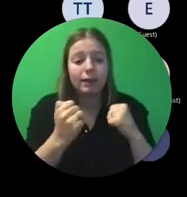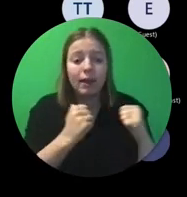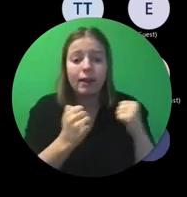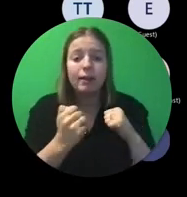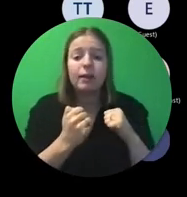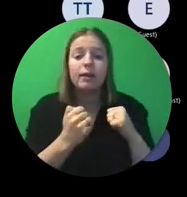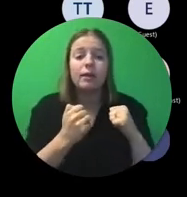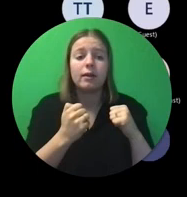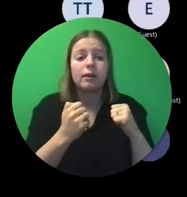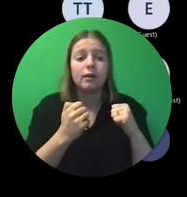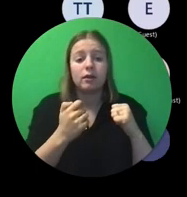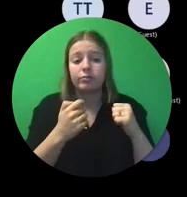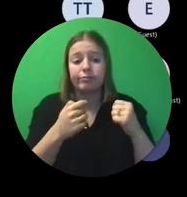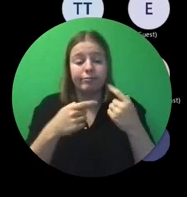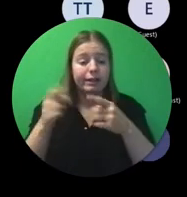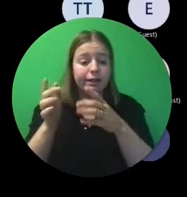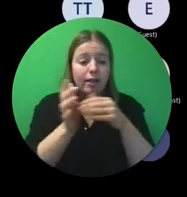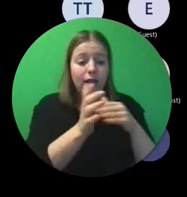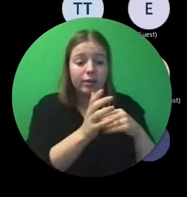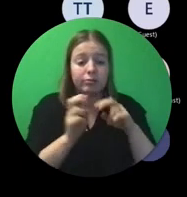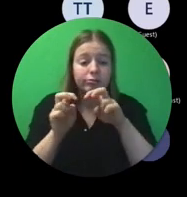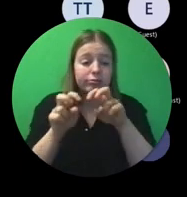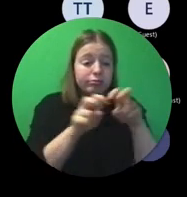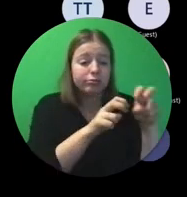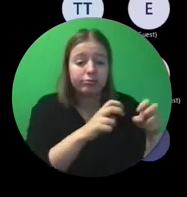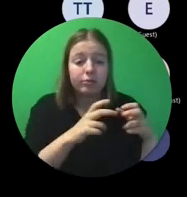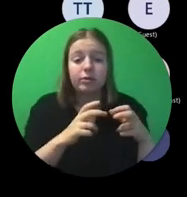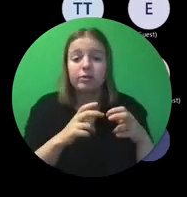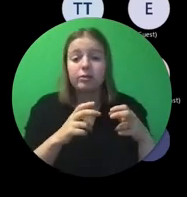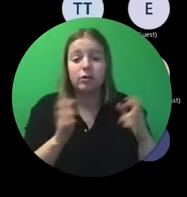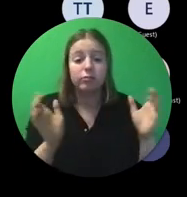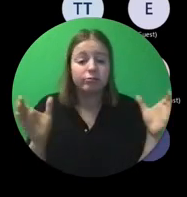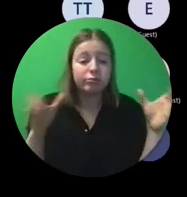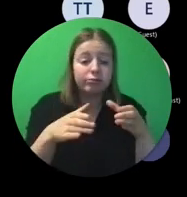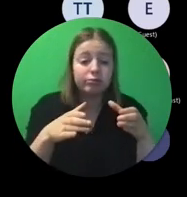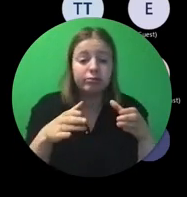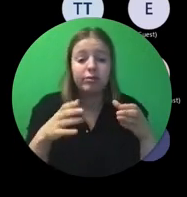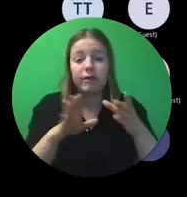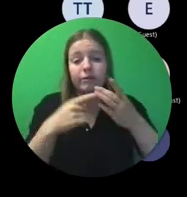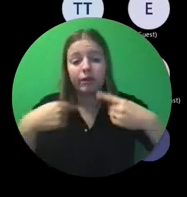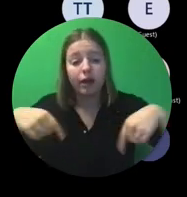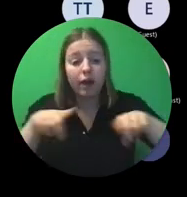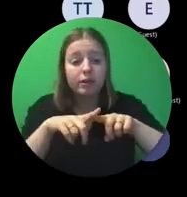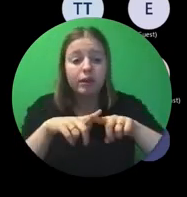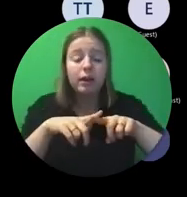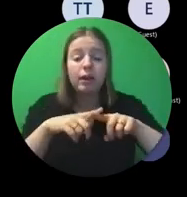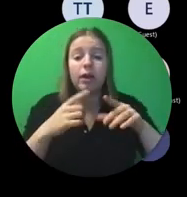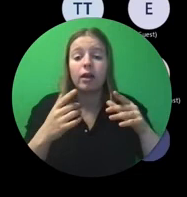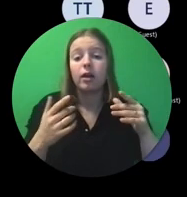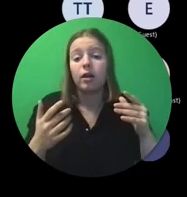transnationaal. Met bijeenkomsten, vergaderingen.